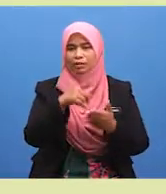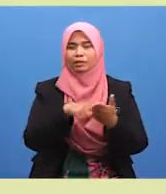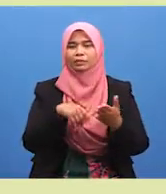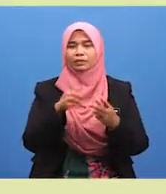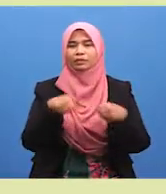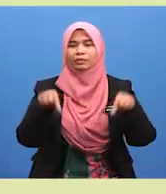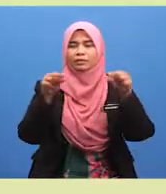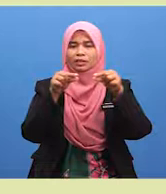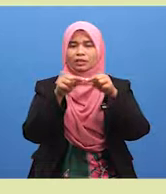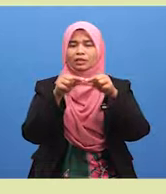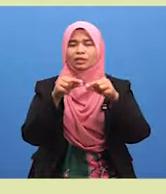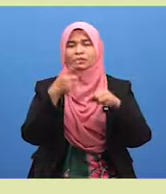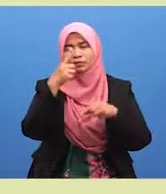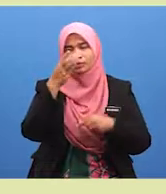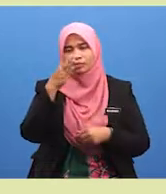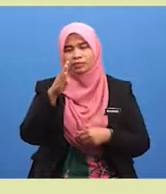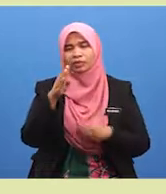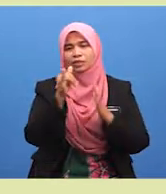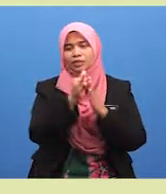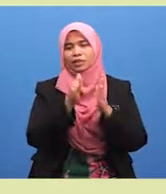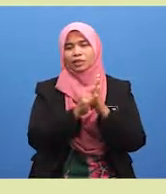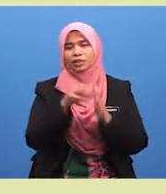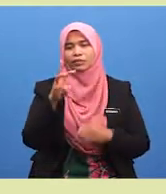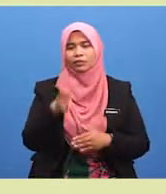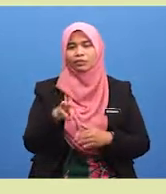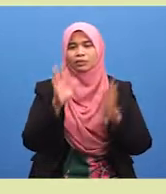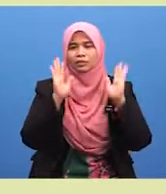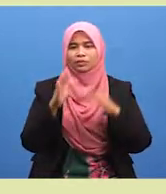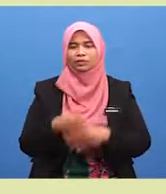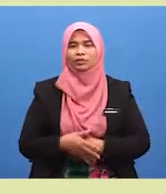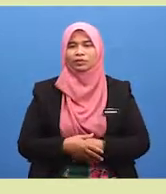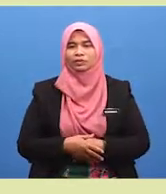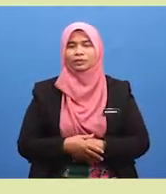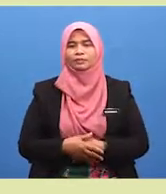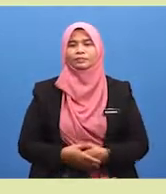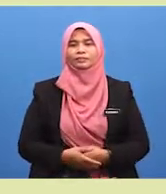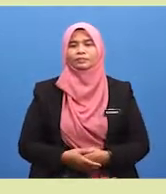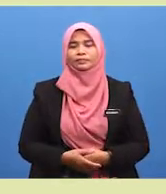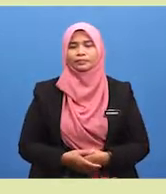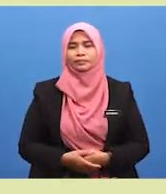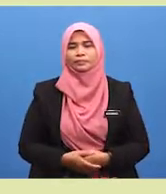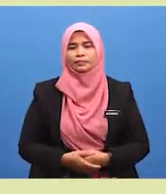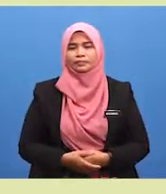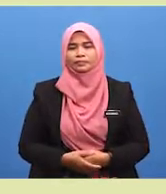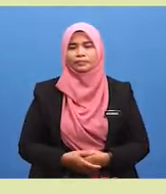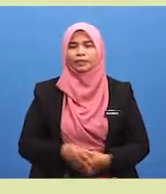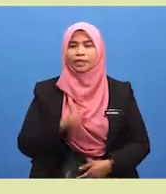apa kepentingan bagi syarat wajib. Solat, ya murid-murid.